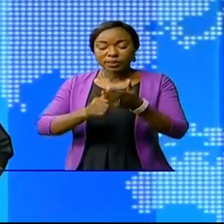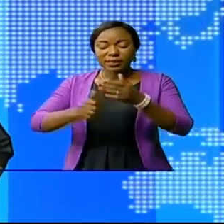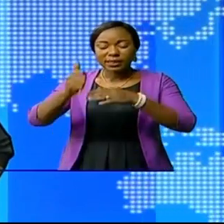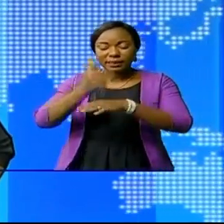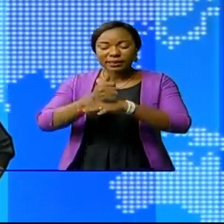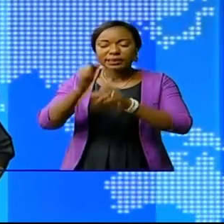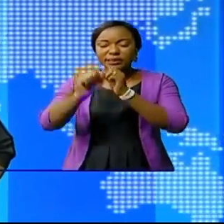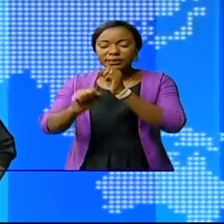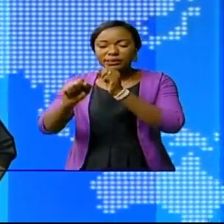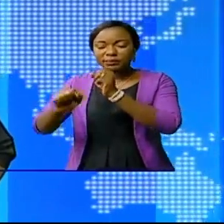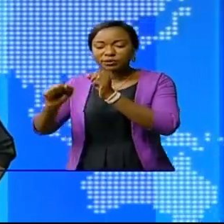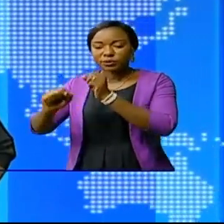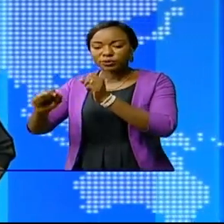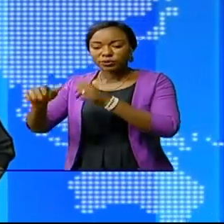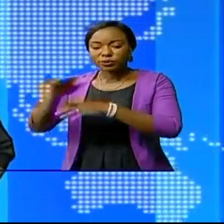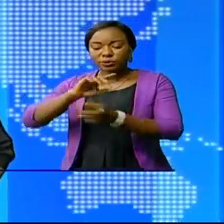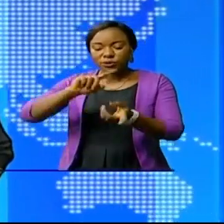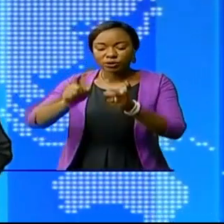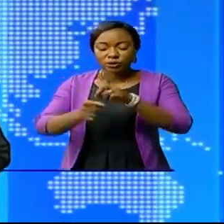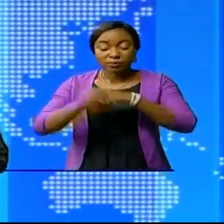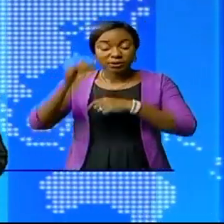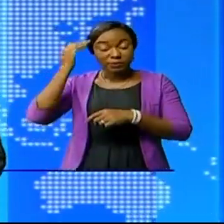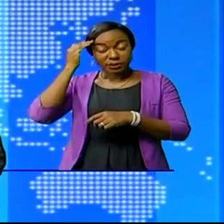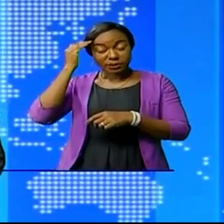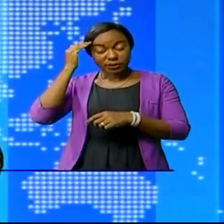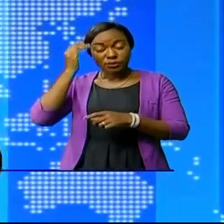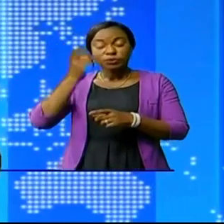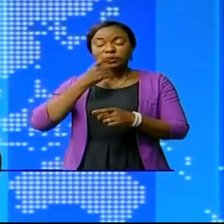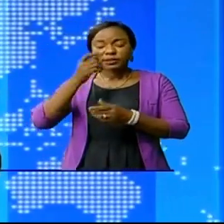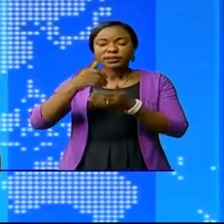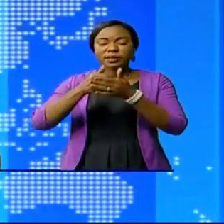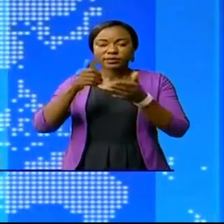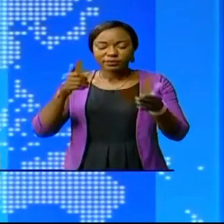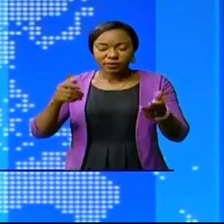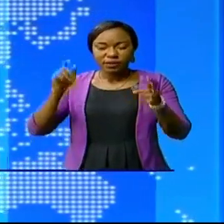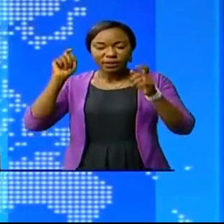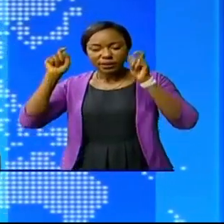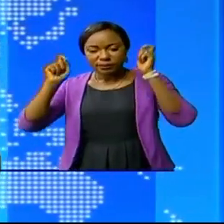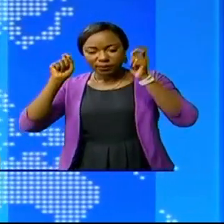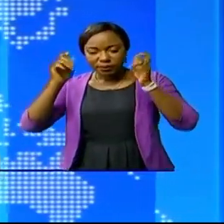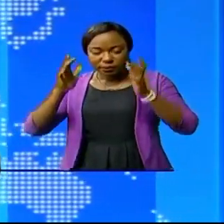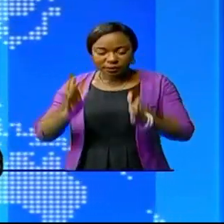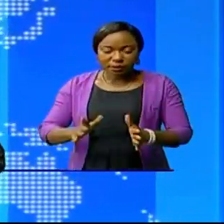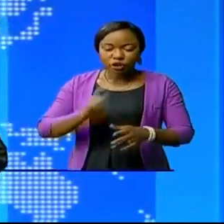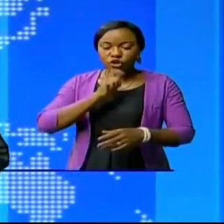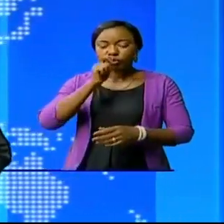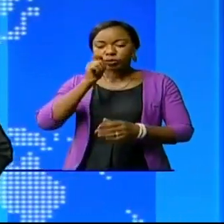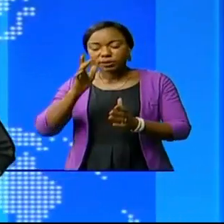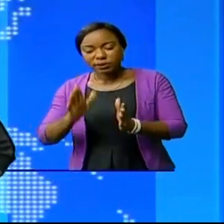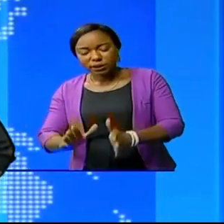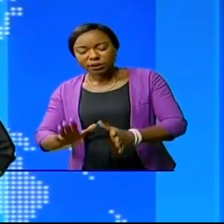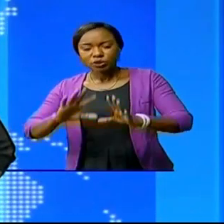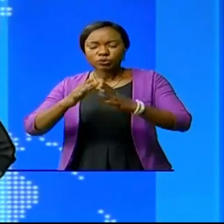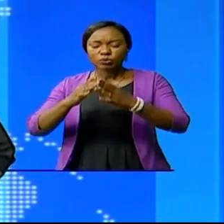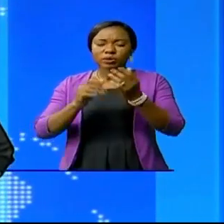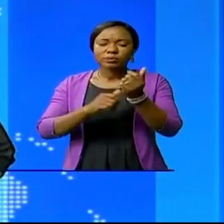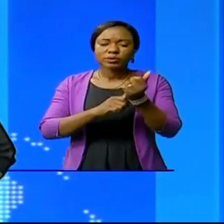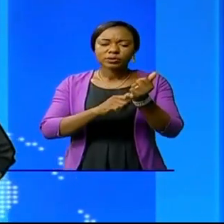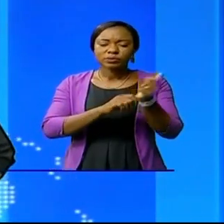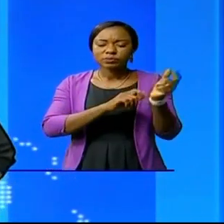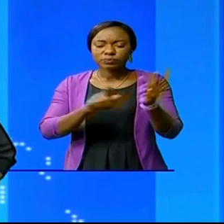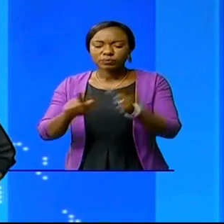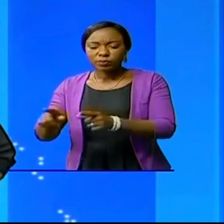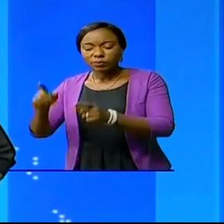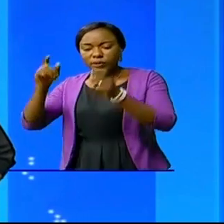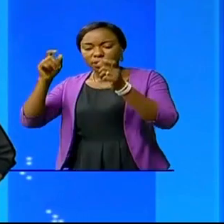sensibilisation sur le changement des mentalités. Je vous le disais, les artistes, le comédien, le journaliste et les chroniqueurs étaient à l'école du